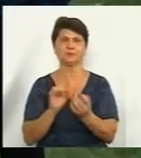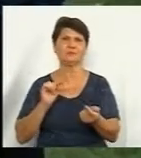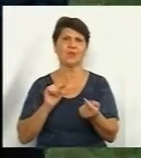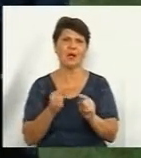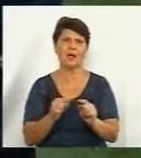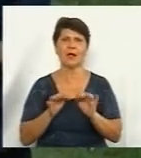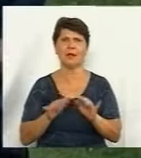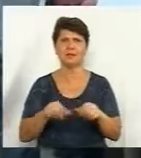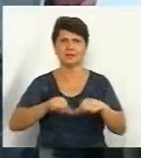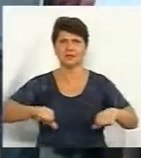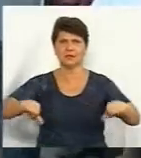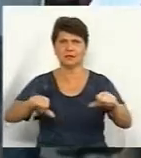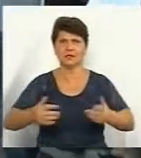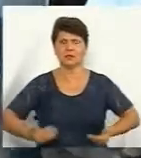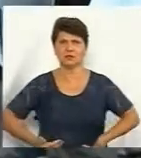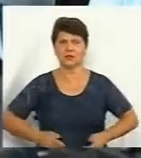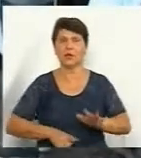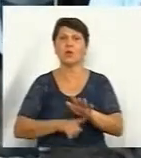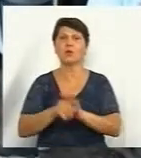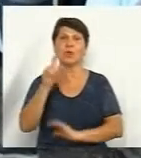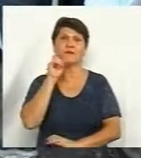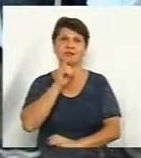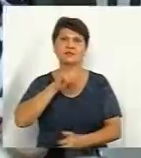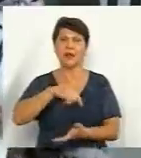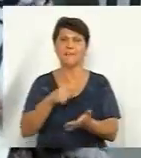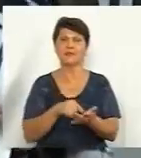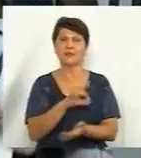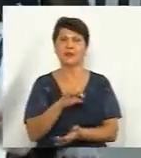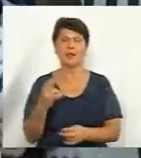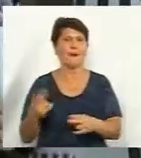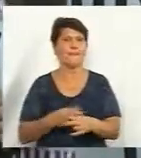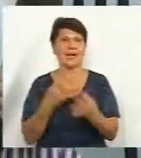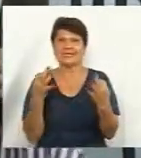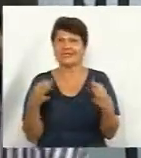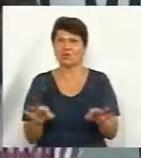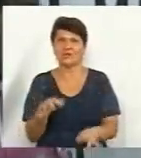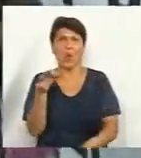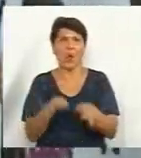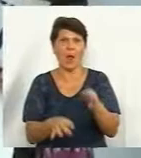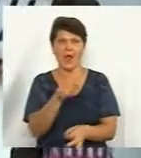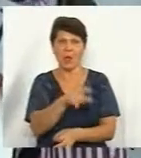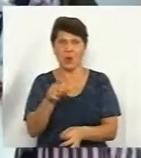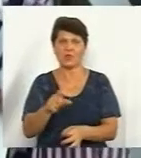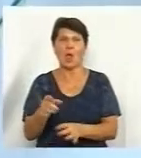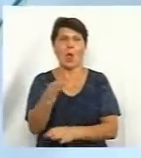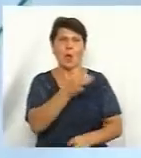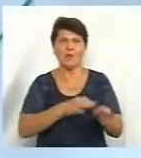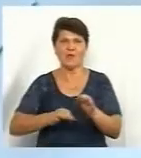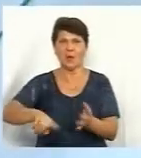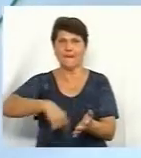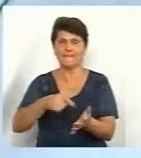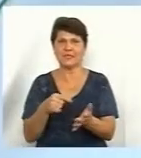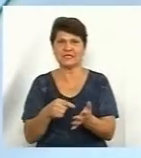жителів сіл району спонукало розпочати Вінницькою міською радою без дозволу екологів і обговорення в місцевих громадах